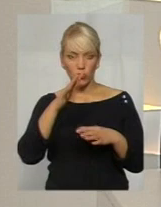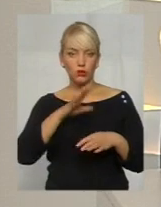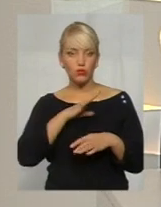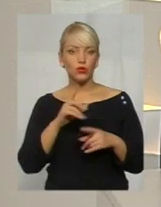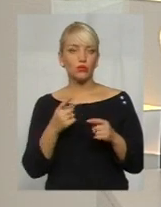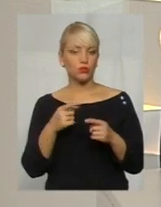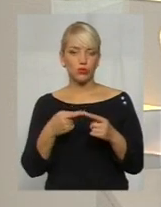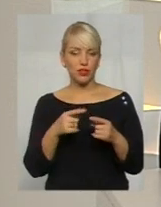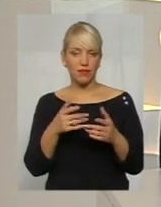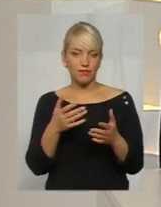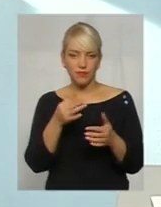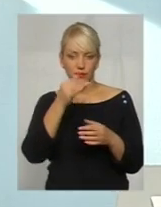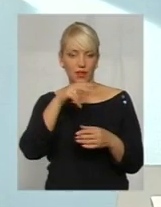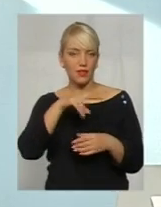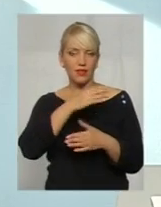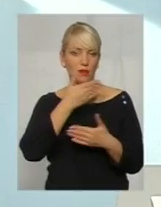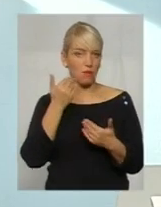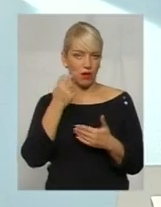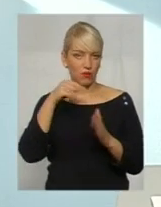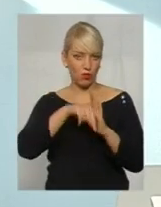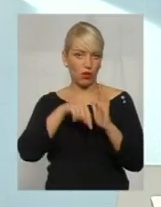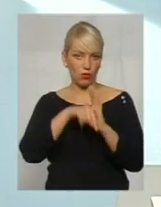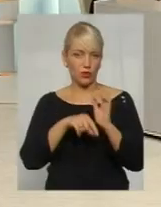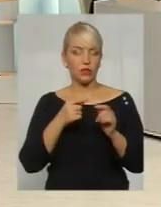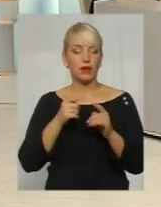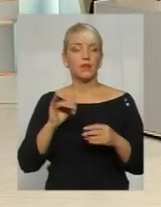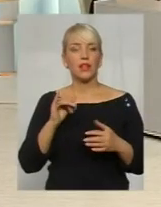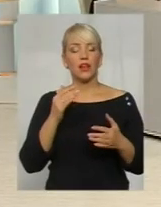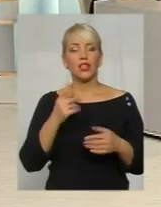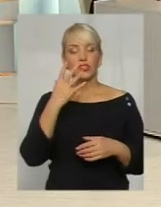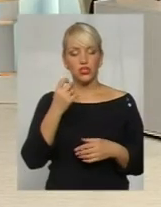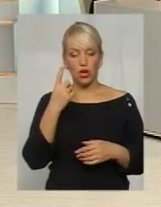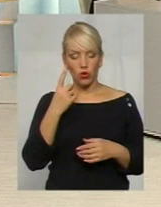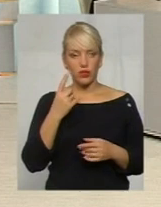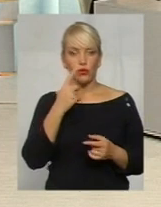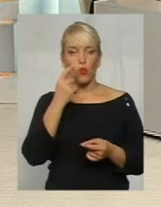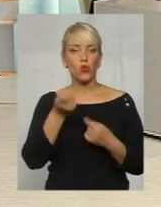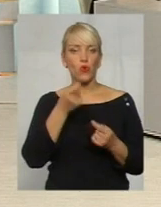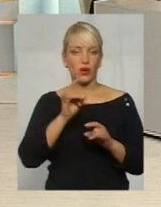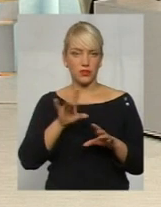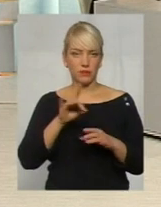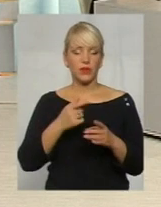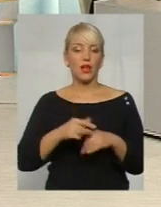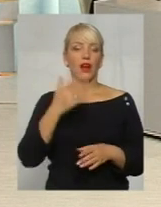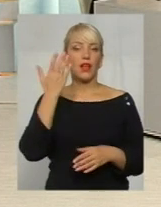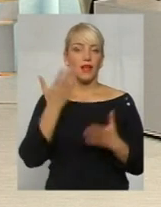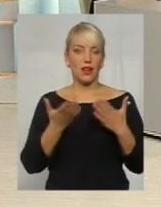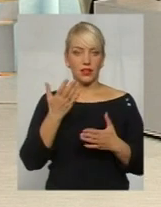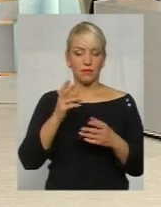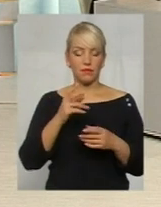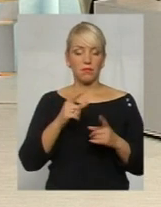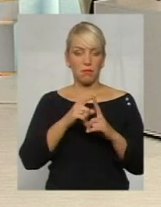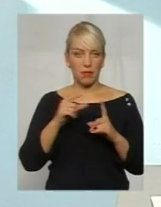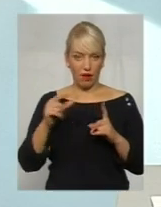нелогічно. Так, дивіться, ще один такий нюанс, щоб зрозуміли телеглядачі. Як правило, коли цей дзвінок